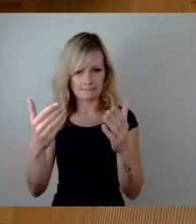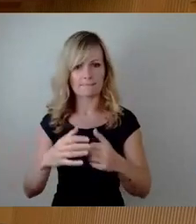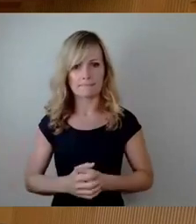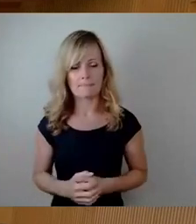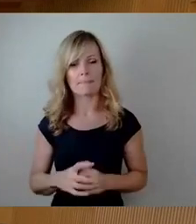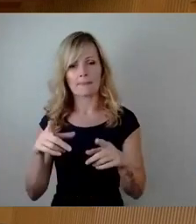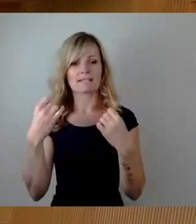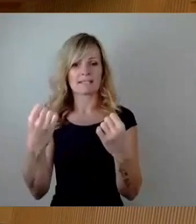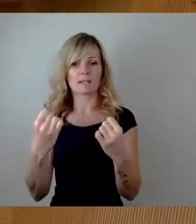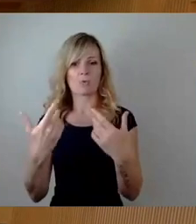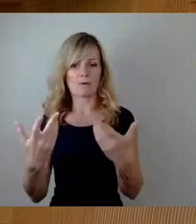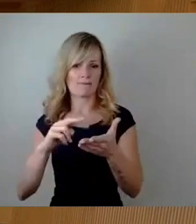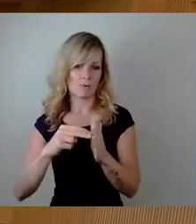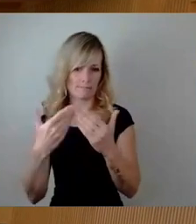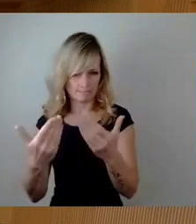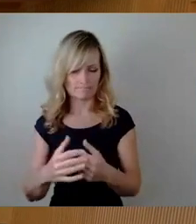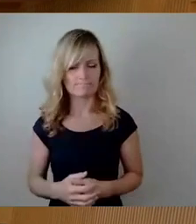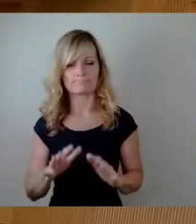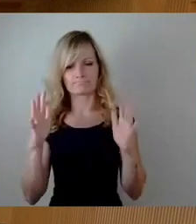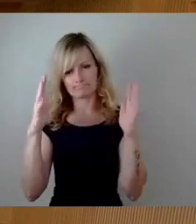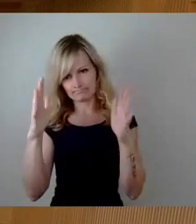Sicherung vorzunehmen.